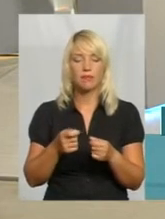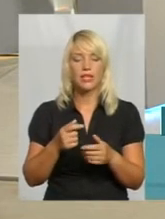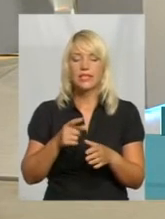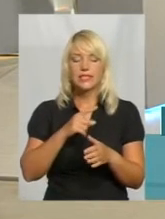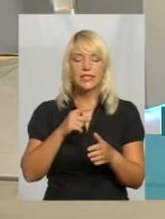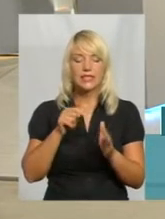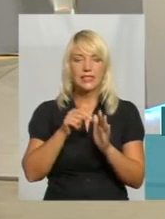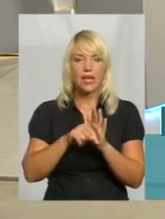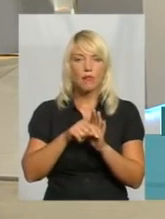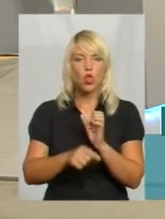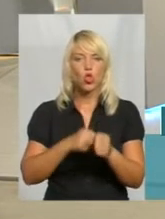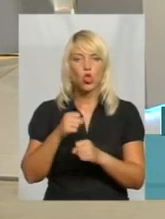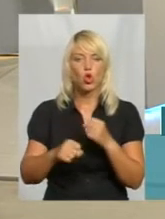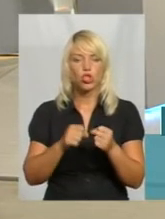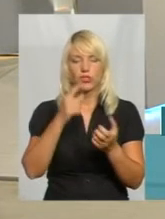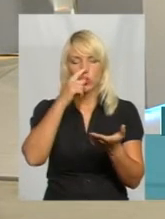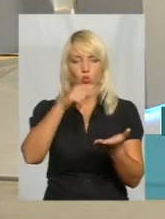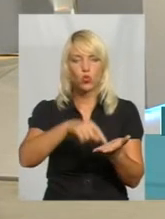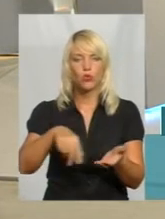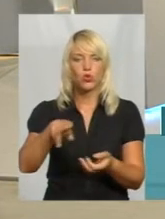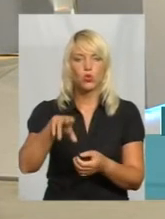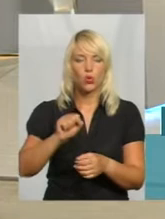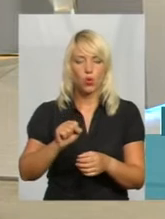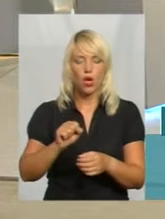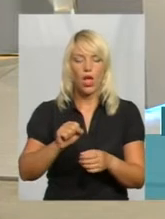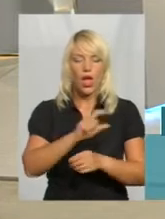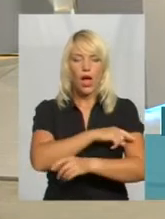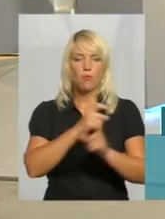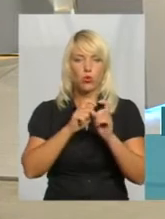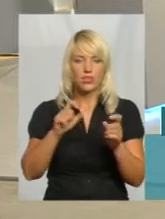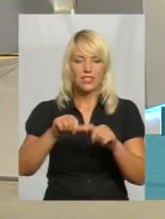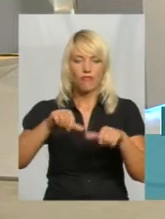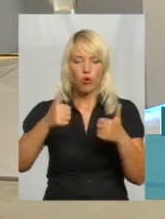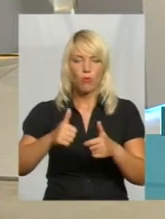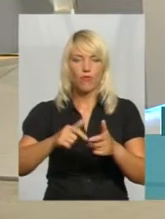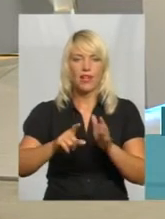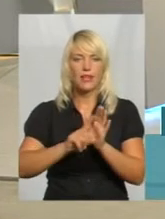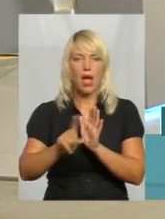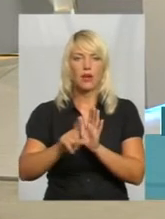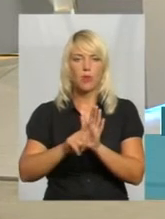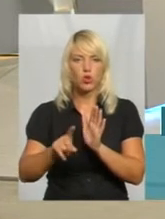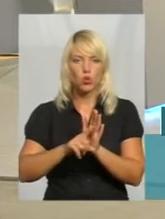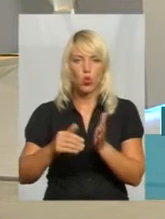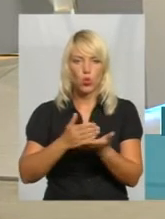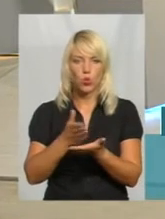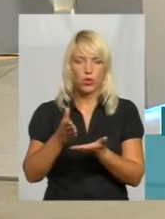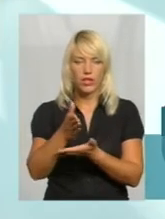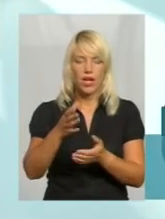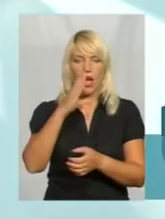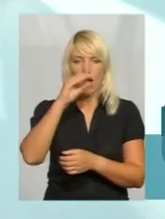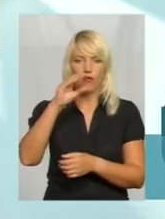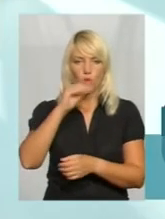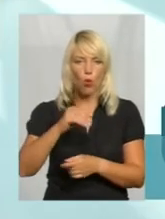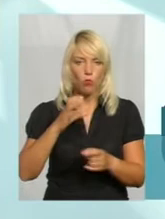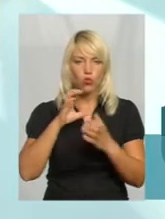доступність до амбулаторії, сформувати маршрути автобусів, маршрути мікроавтобусів,